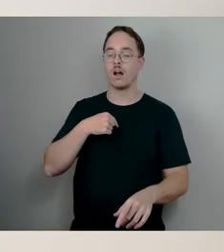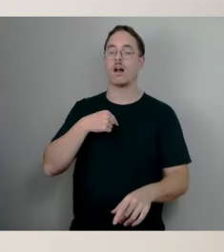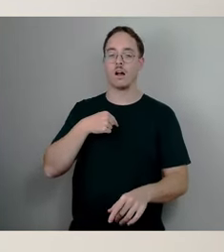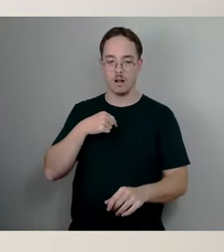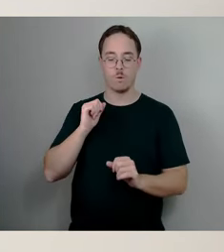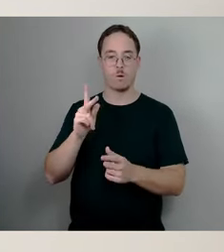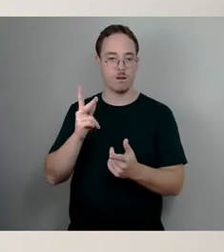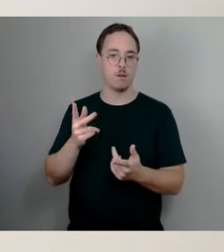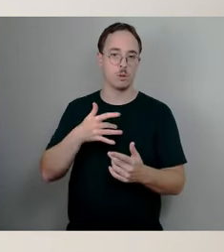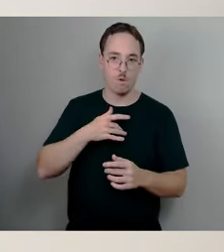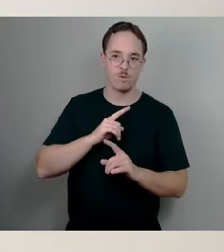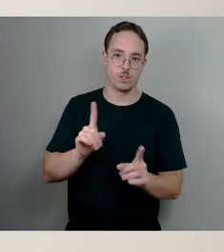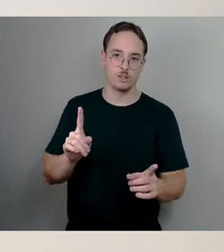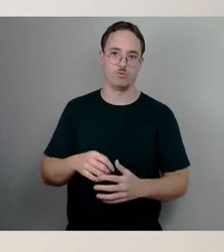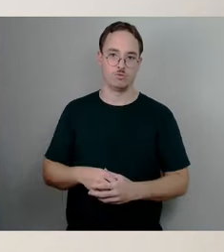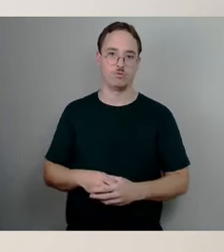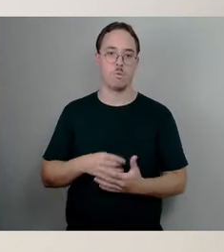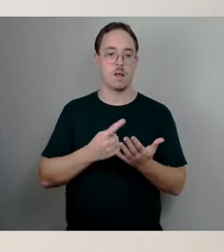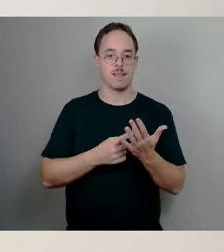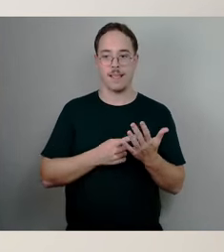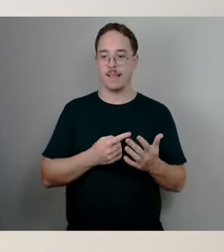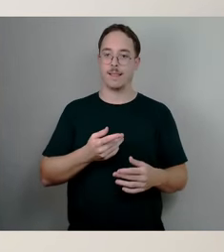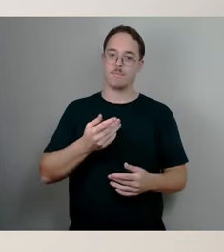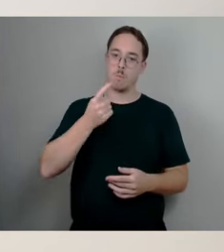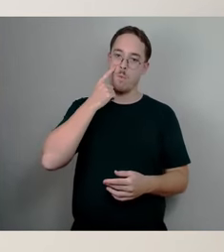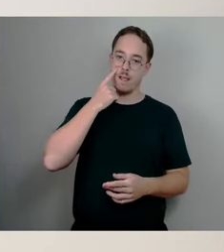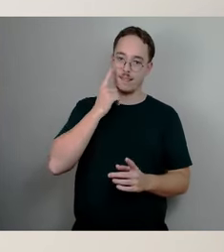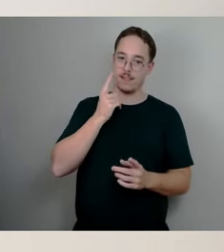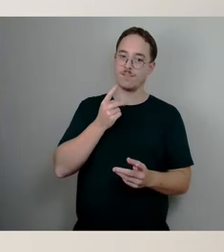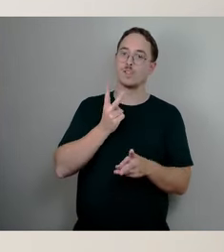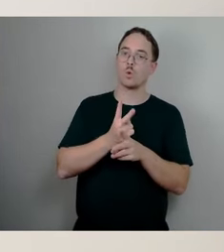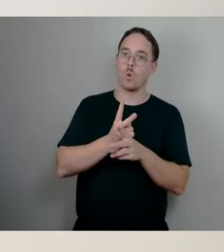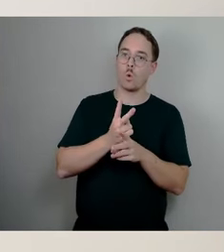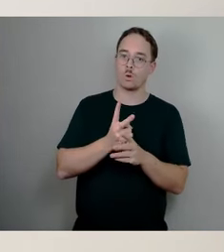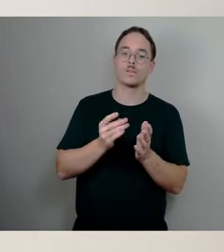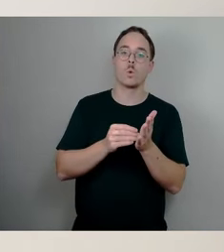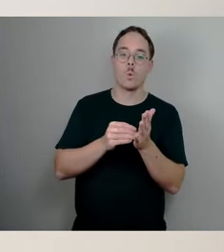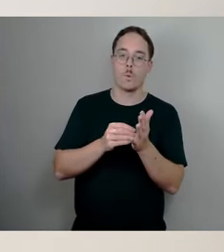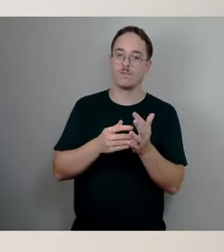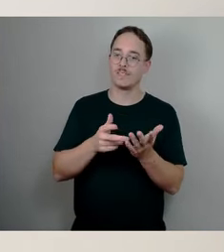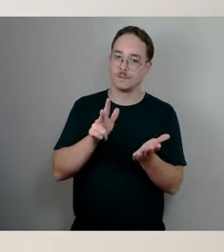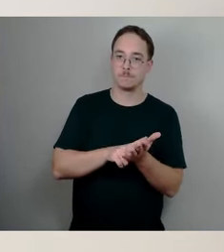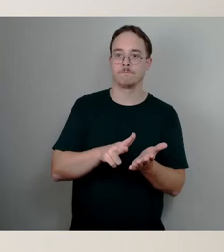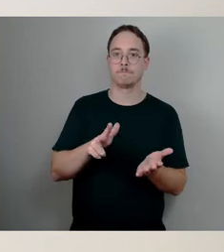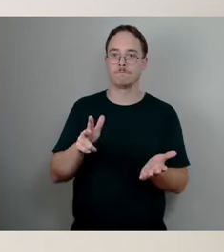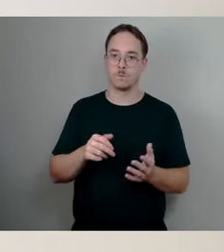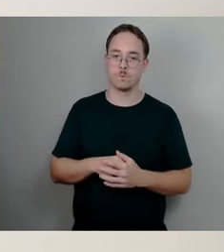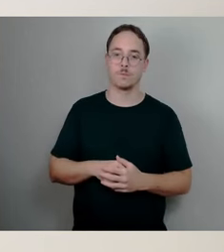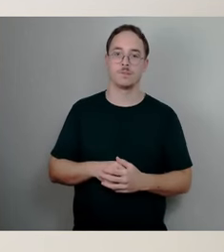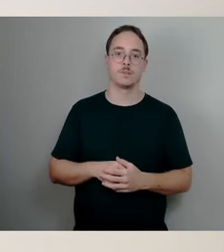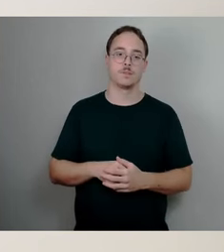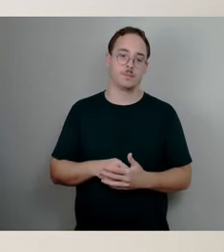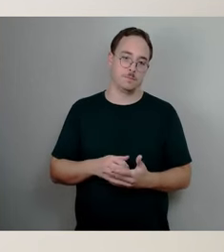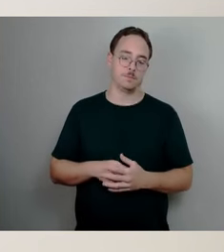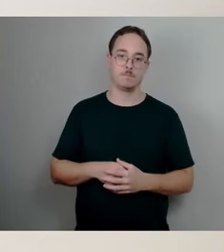derzeit noch gültig sind, wurden noch angesetzt, falls es dabei bliebe, dass wir weniger Geld in der Schulsozialarbeit zur Verfügung